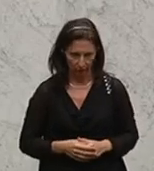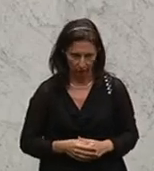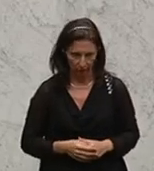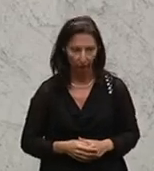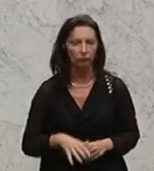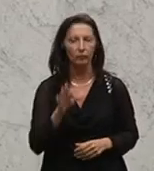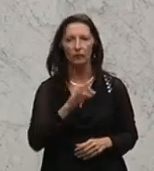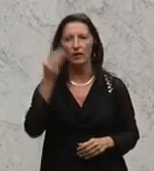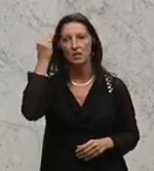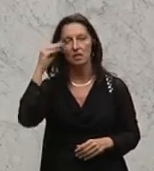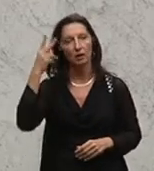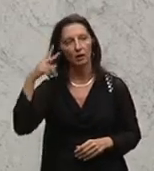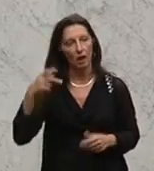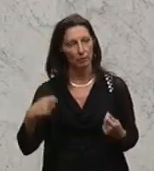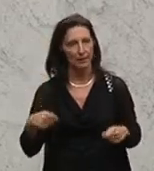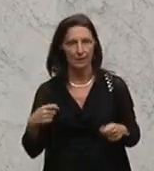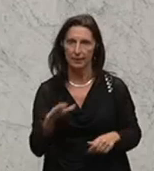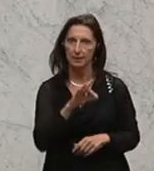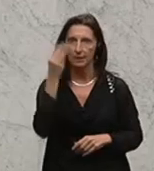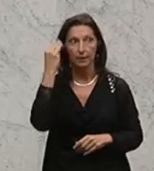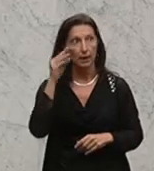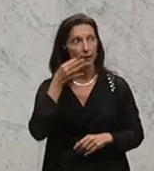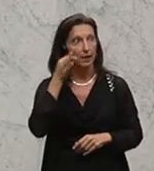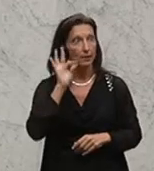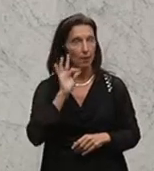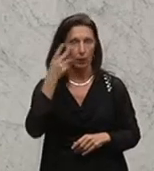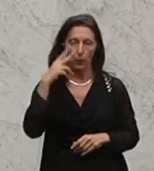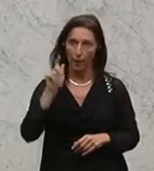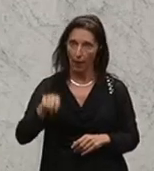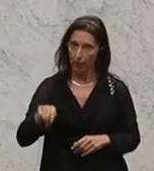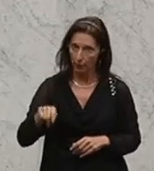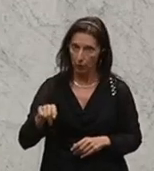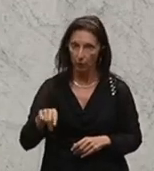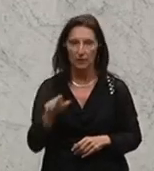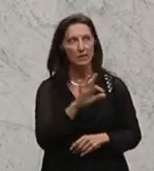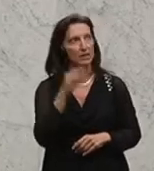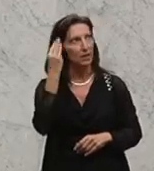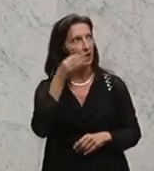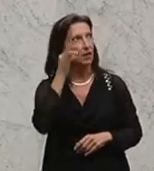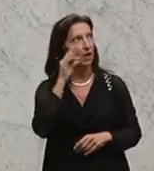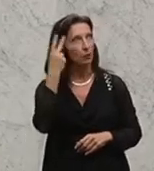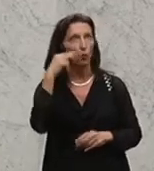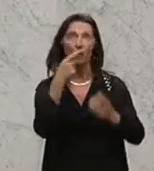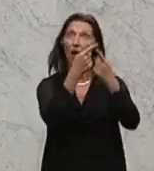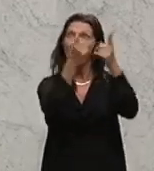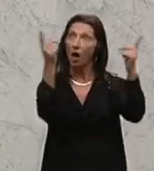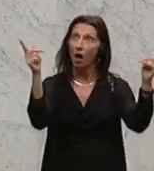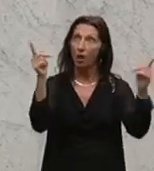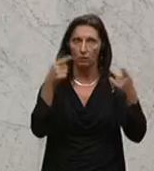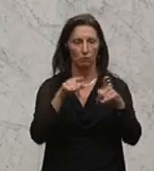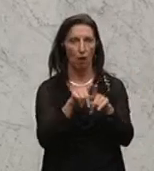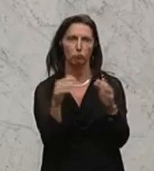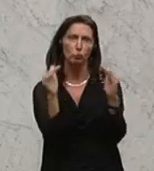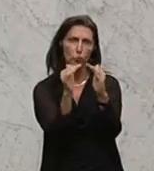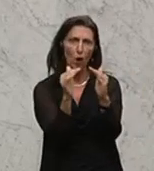Sehr geehrter Herr Präsident, geschätzte Damen und Herren Abgeordnete, geschätzte Damen und Herren auf der Galerie und vor den